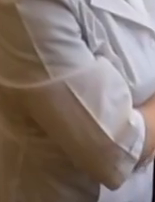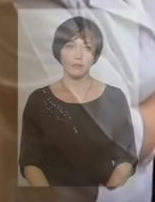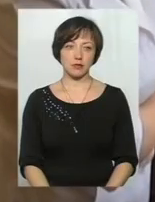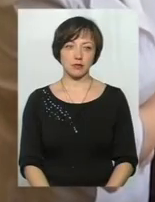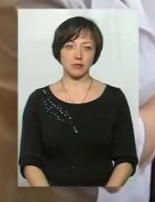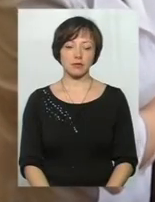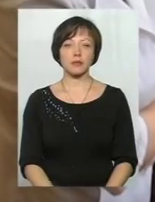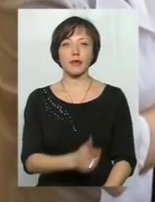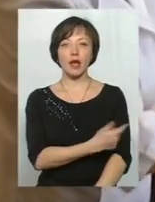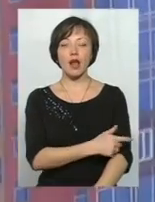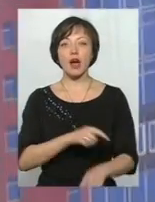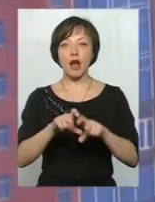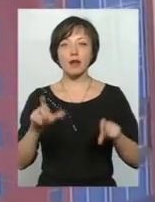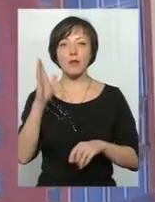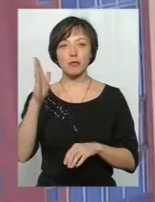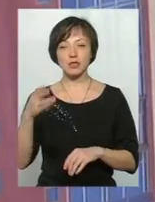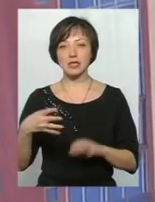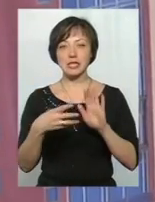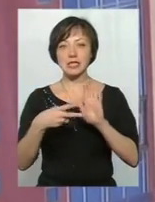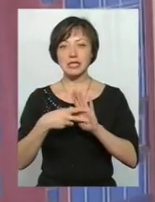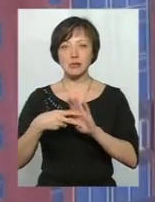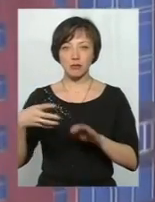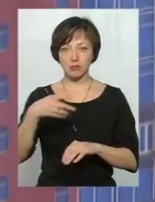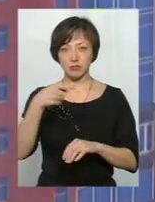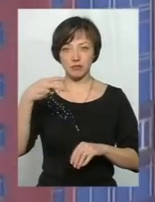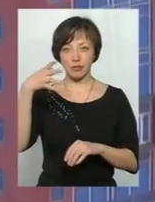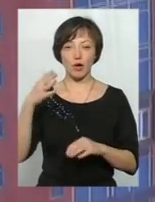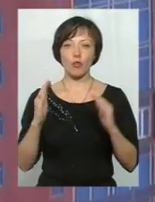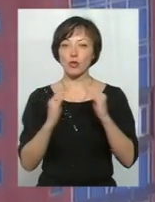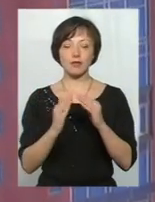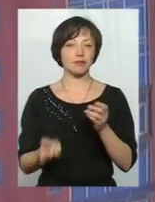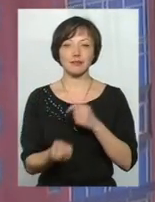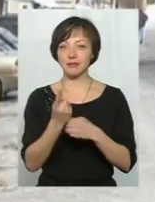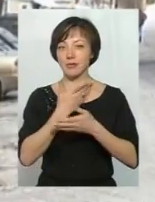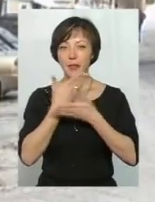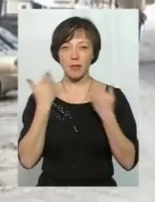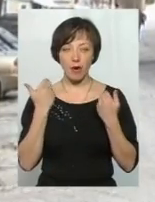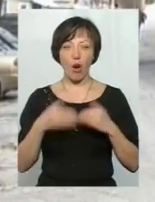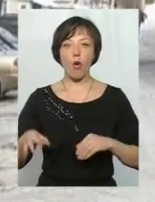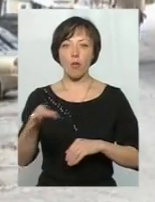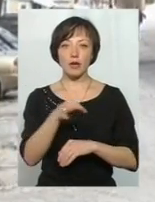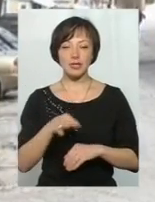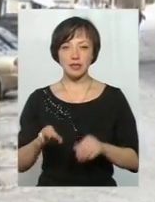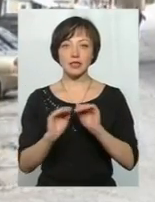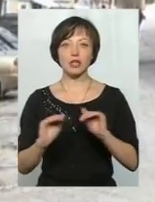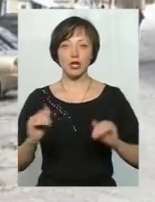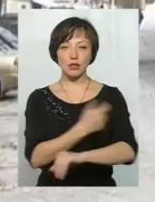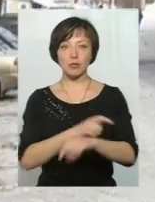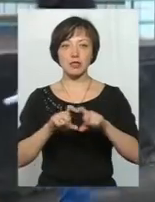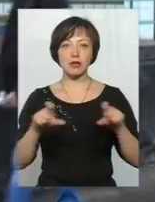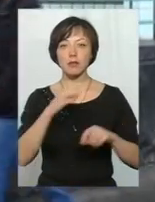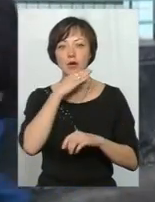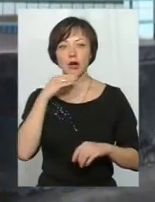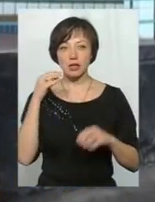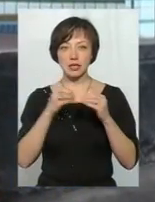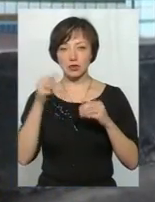Лікарня майбутнього – семиповерхова будівля, яка так і не з'явилася. Натомість обласний дитячий медзаклад вже не один десяток